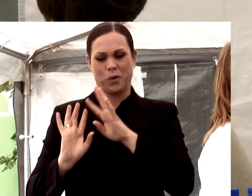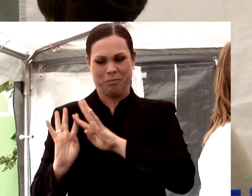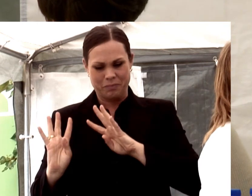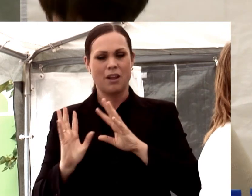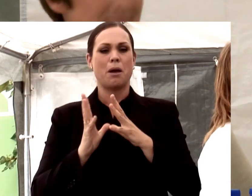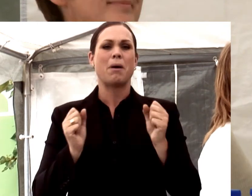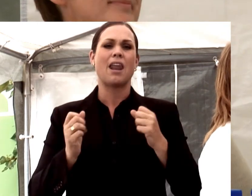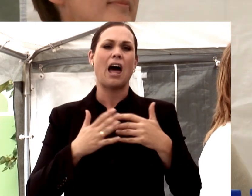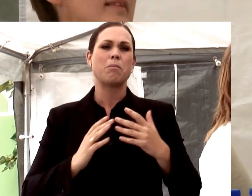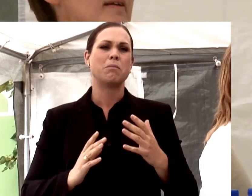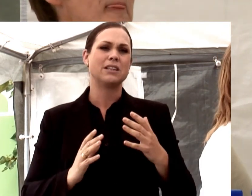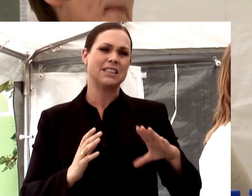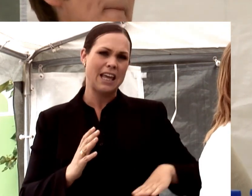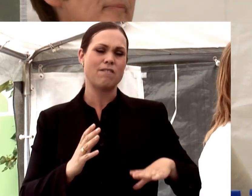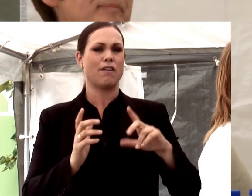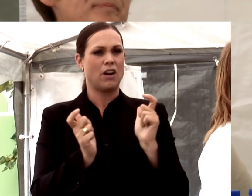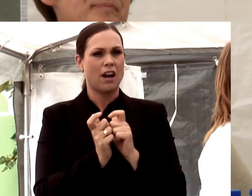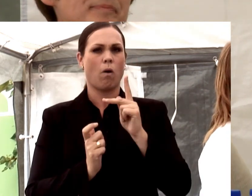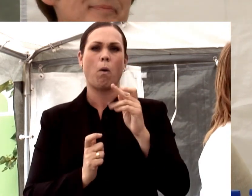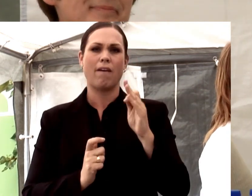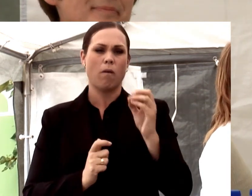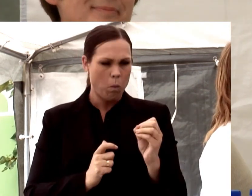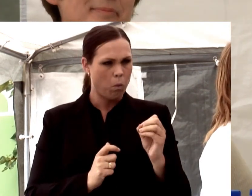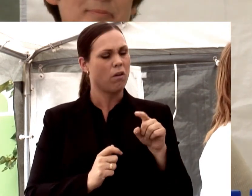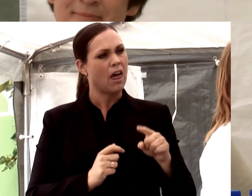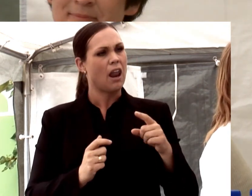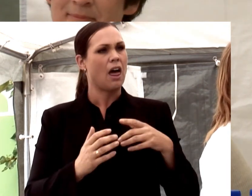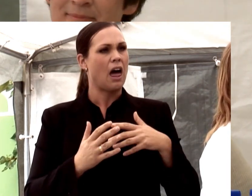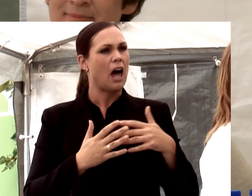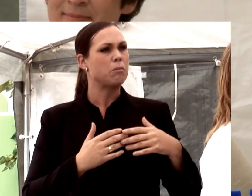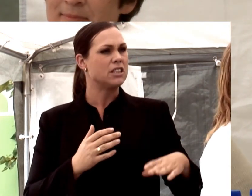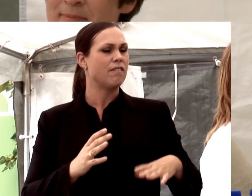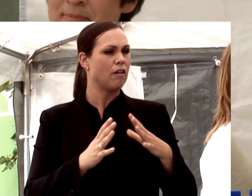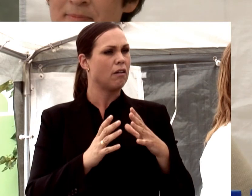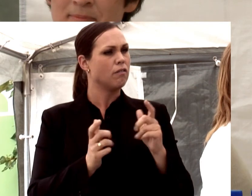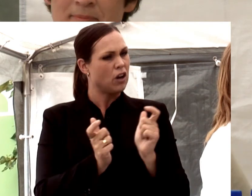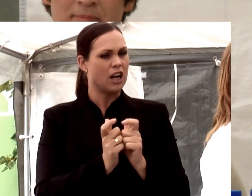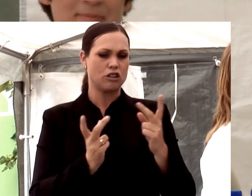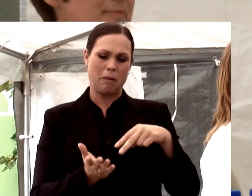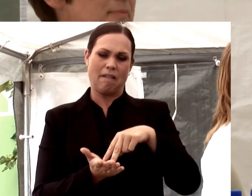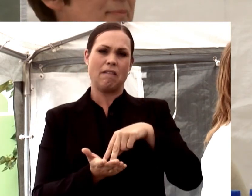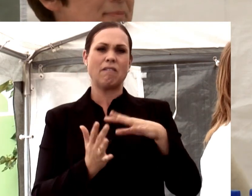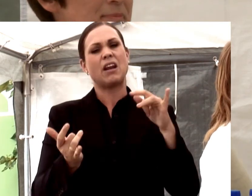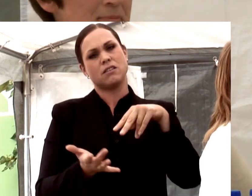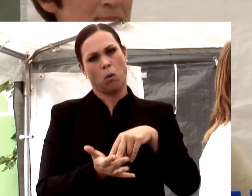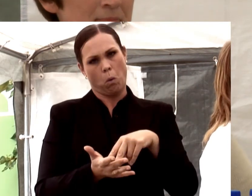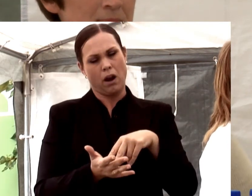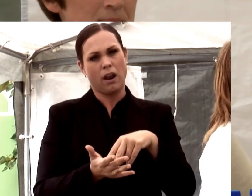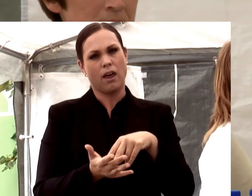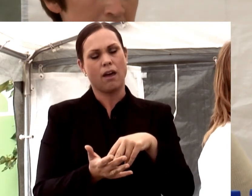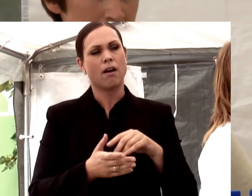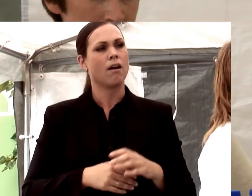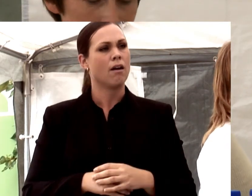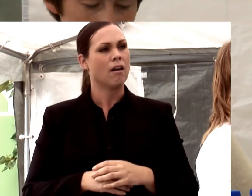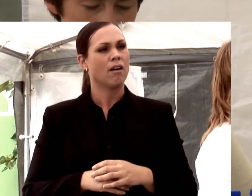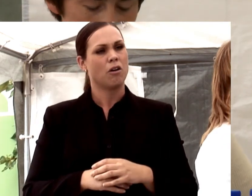Arbetsgivarföreningen KFO är en arbetsgivarförening som är fristående. Det de stora arbetsgivarföreningarna, de